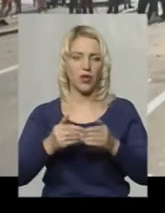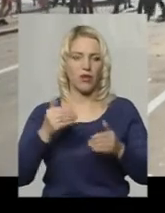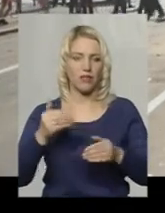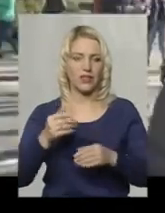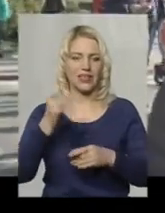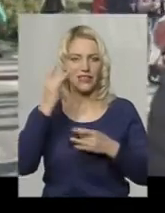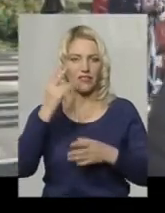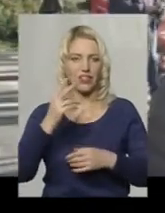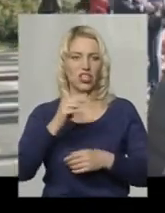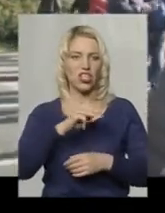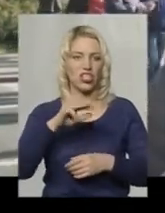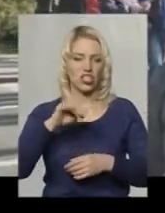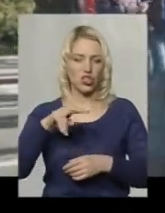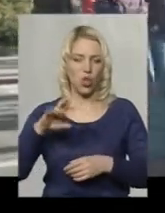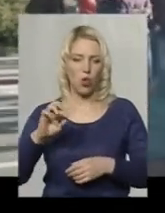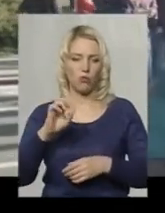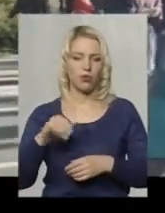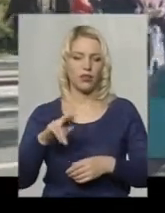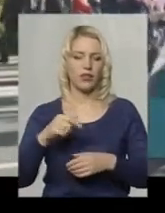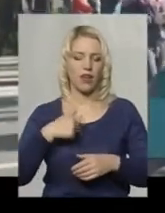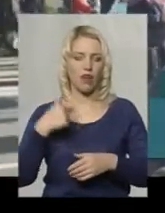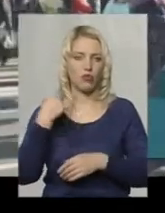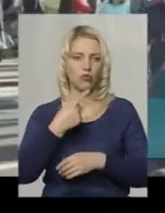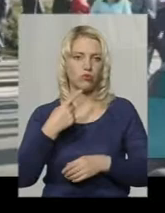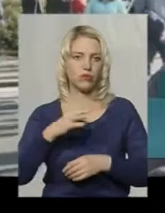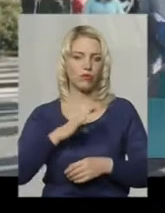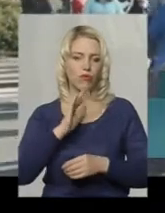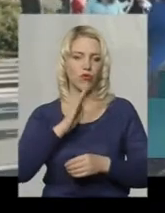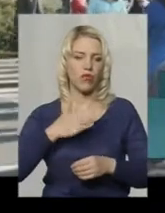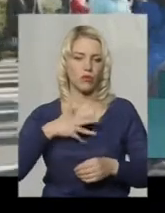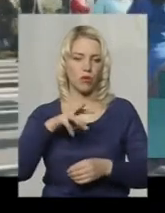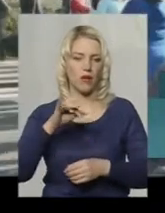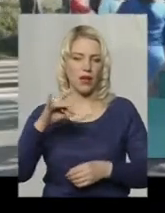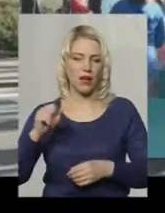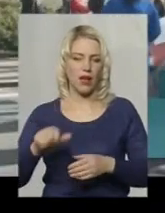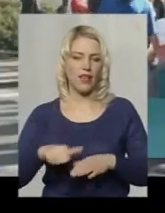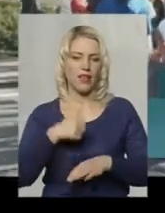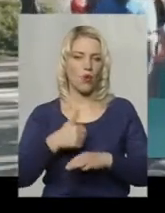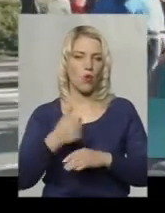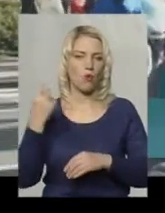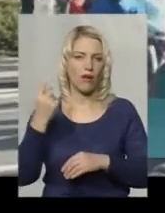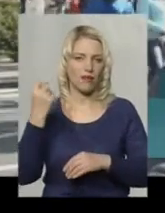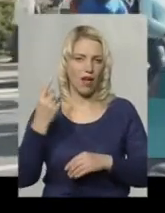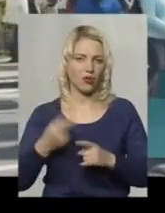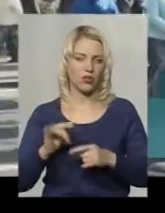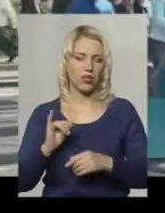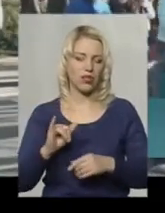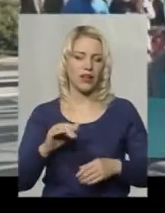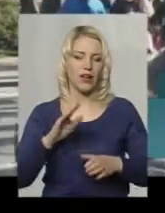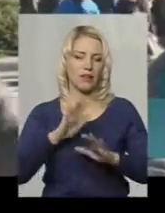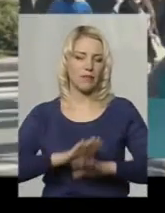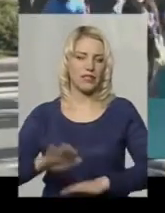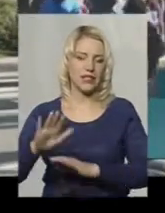Житлобуд». Я вже особисто був у нашого мера і губернатора, у замісника національної